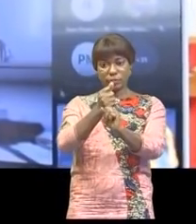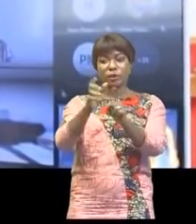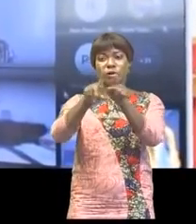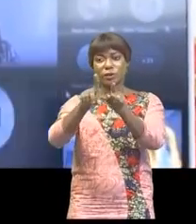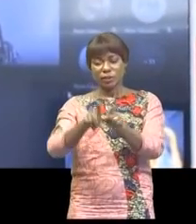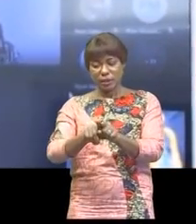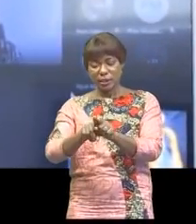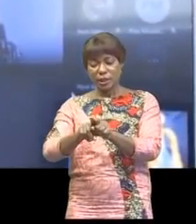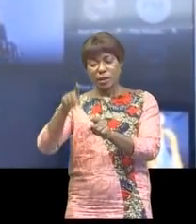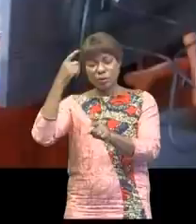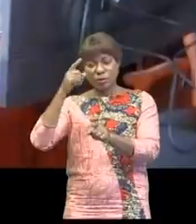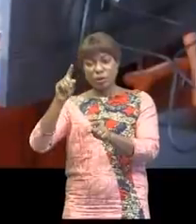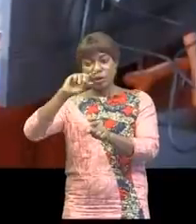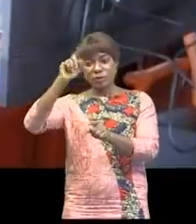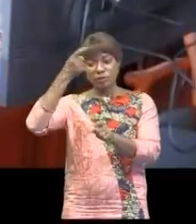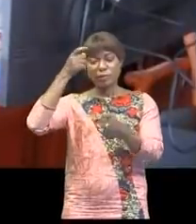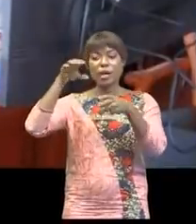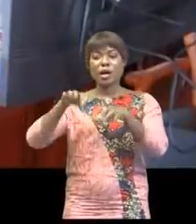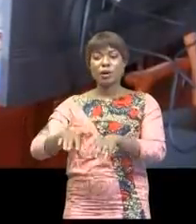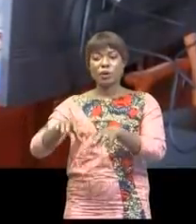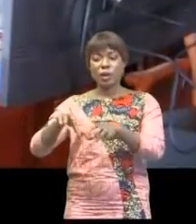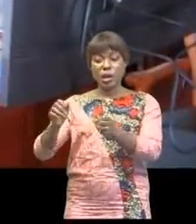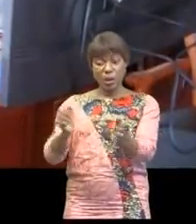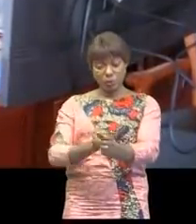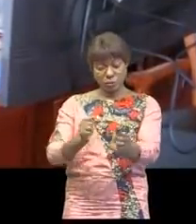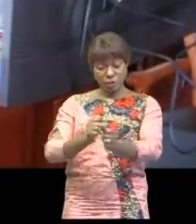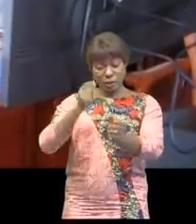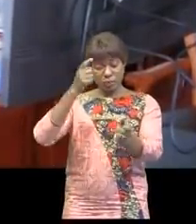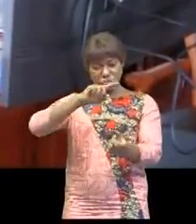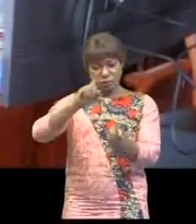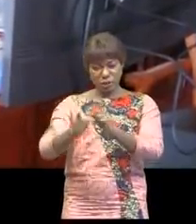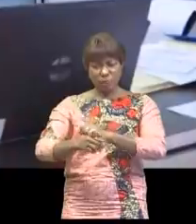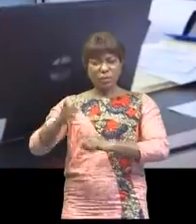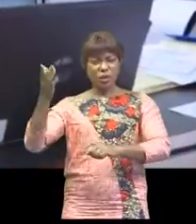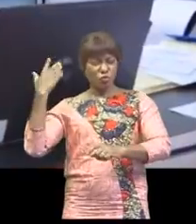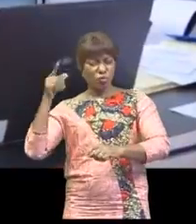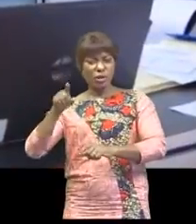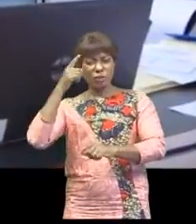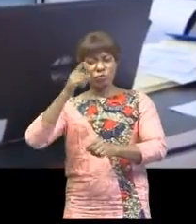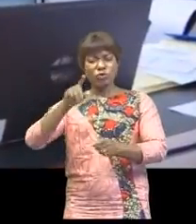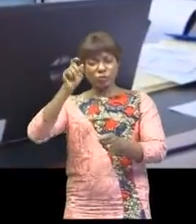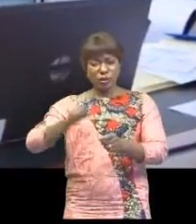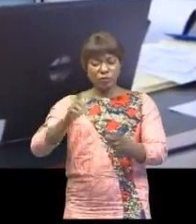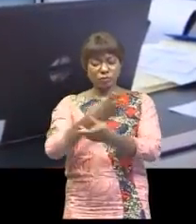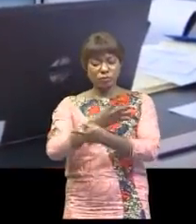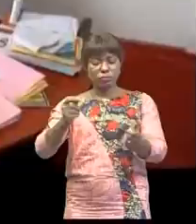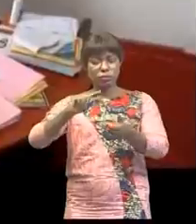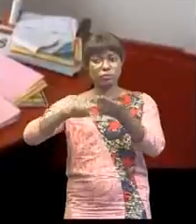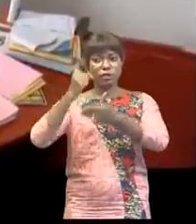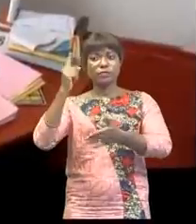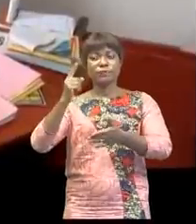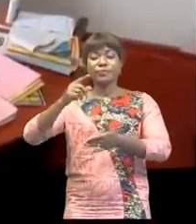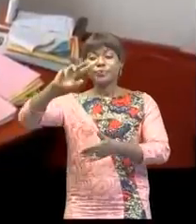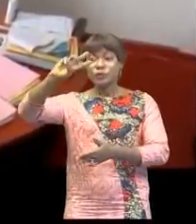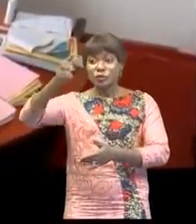angolais pour l'évaluation mixte de cette situation afin d'en tirer toutes les conséquences. 15. Point